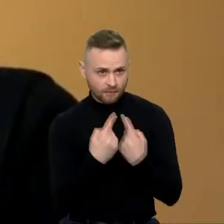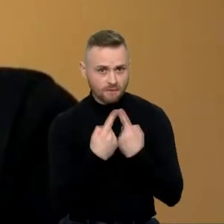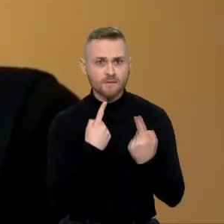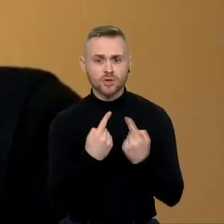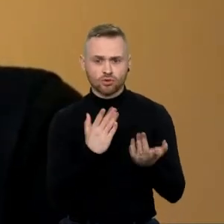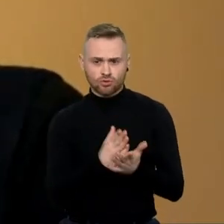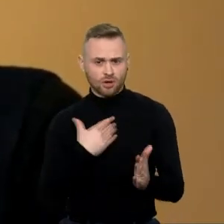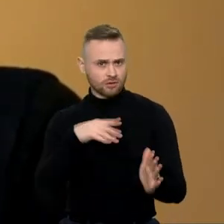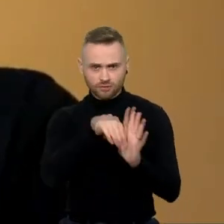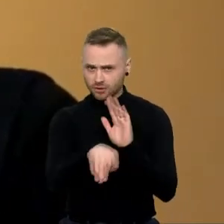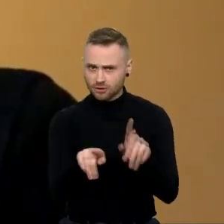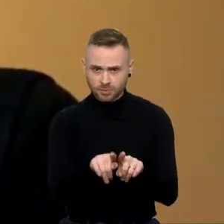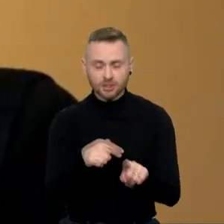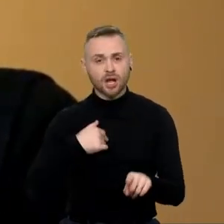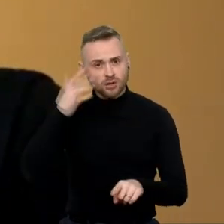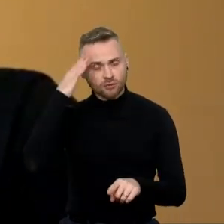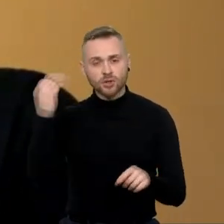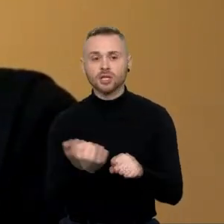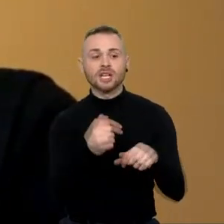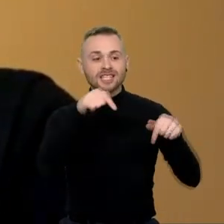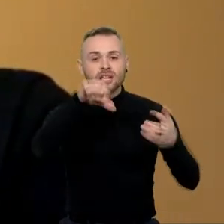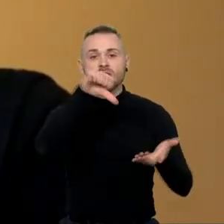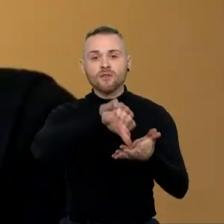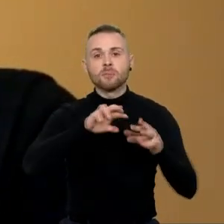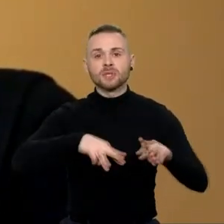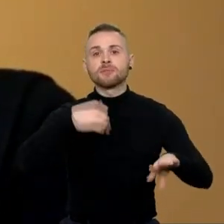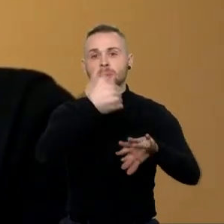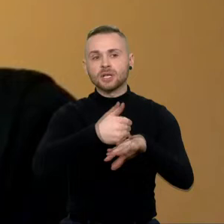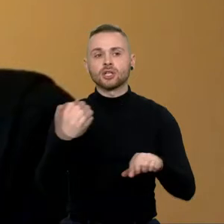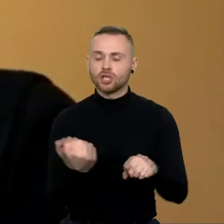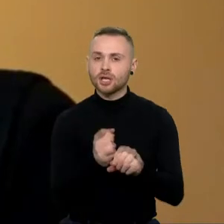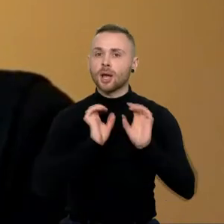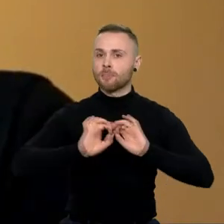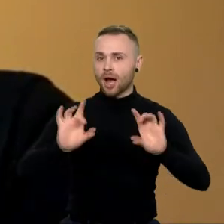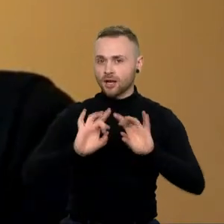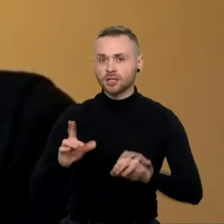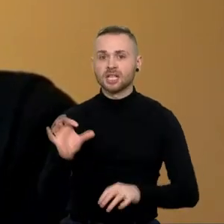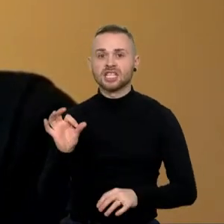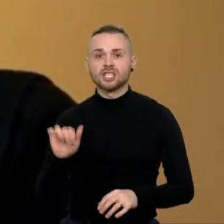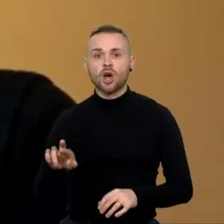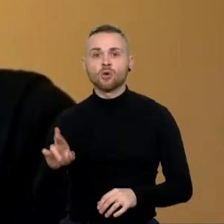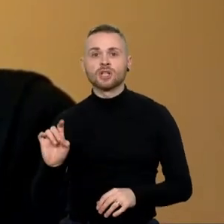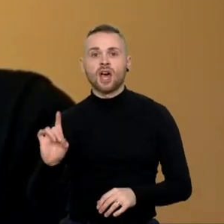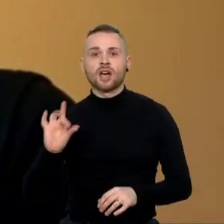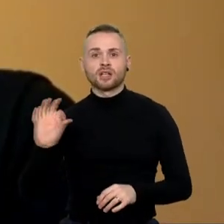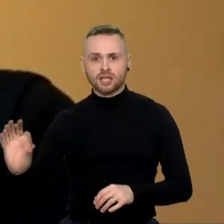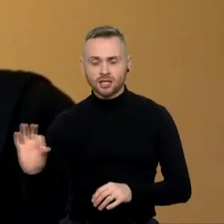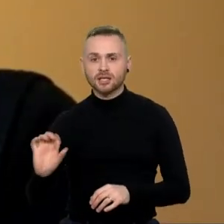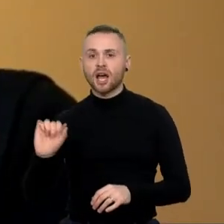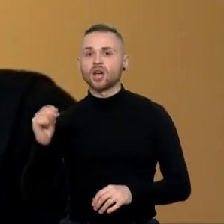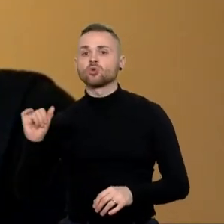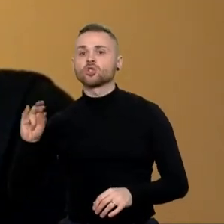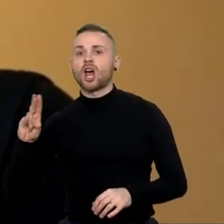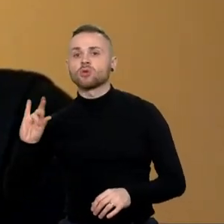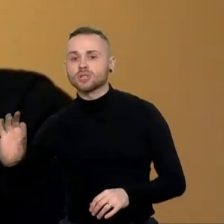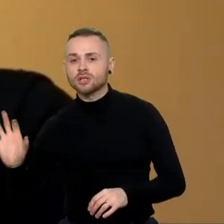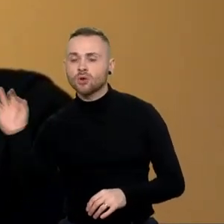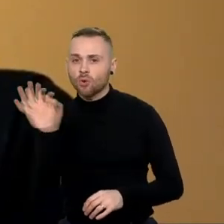manimo turėtų būti studijoje premjerė ir turėtų paaiškinti. Dabar net saudargas iš premjerės ir Anušausko partijos